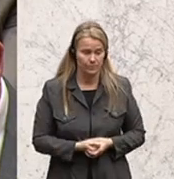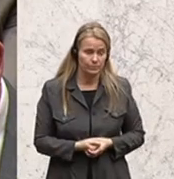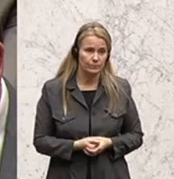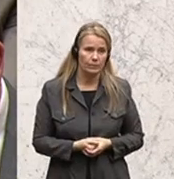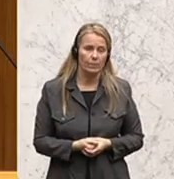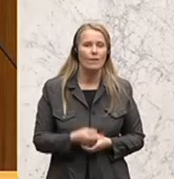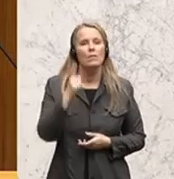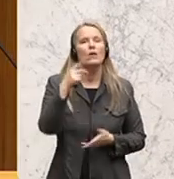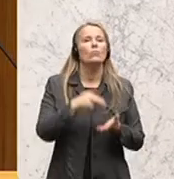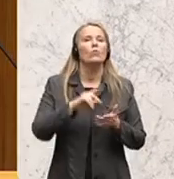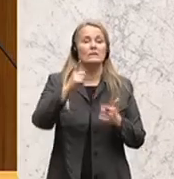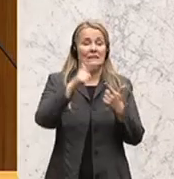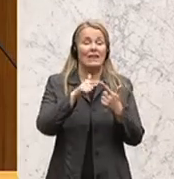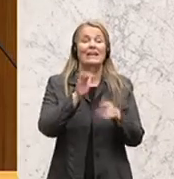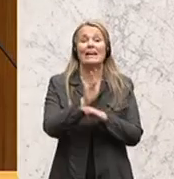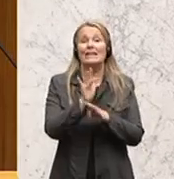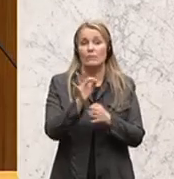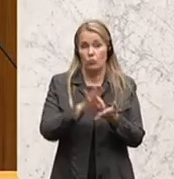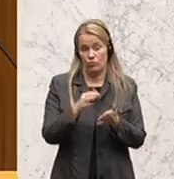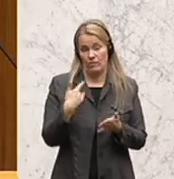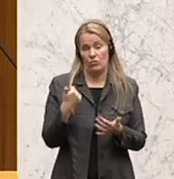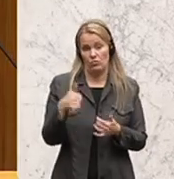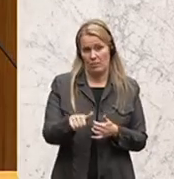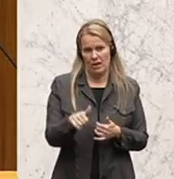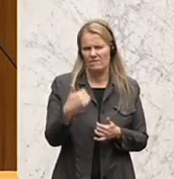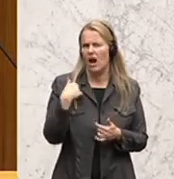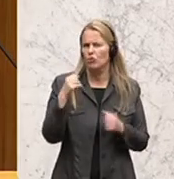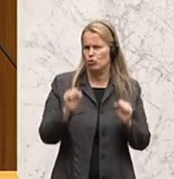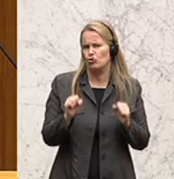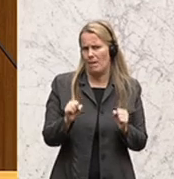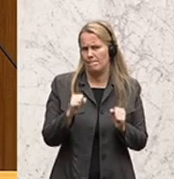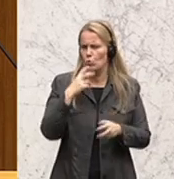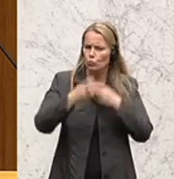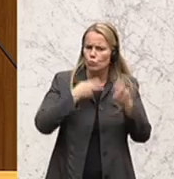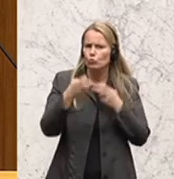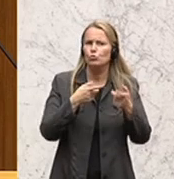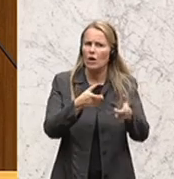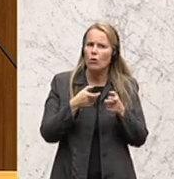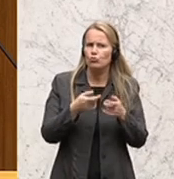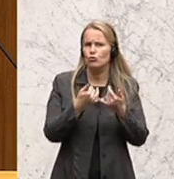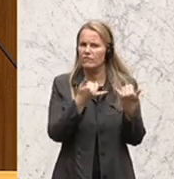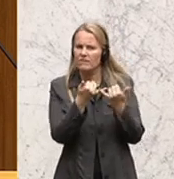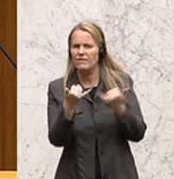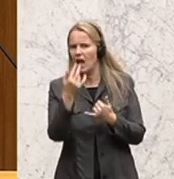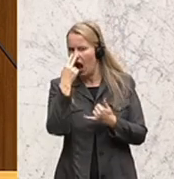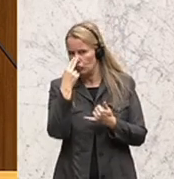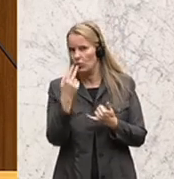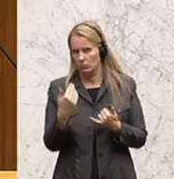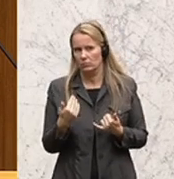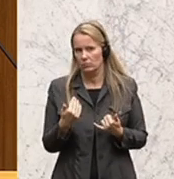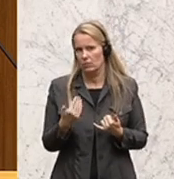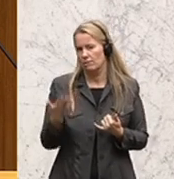Das führt mich aber auch schon zum zweiten Kritikpunkt, meine Damen und Herren, der immer wieder am Untersuchungsausschnitt und am Zuschnitt des Untersuchungsausschusses